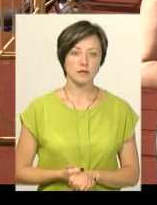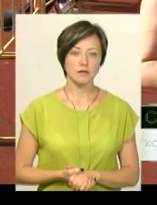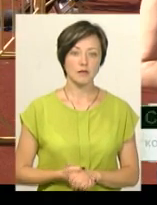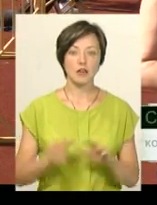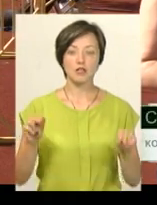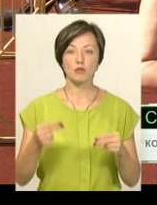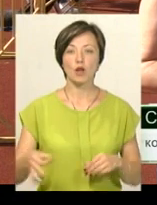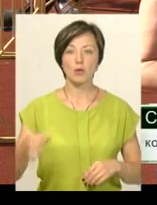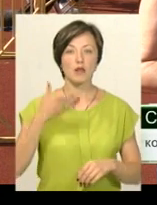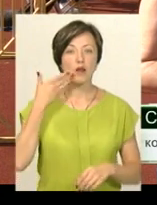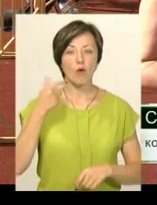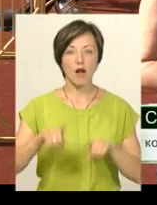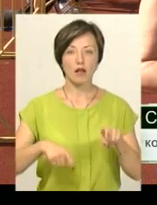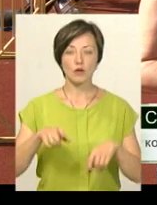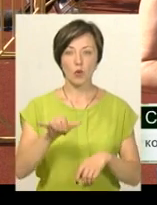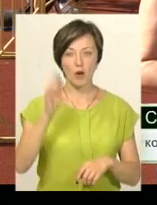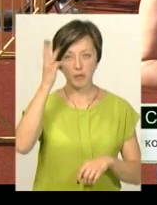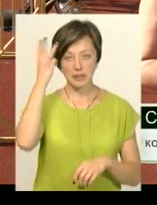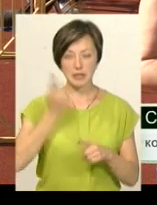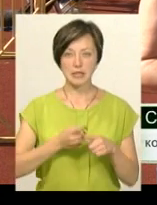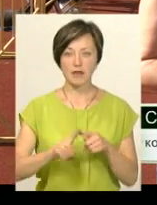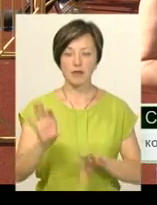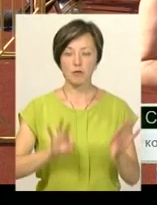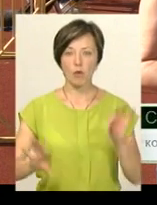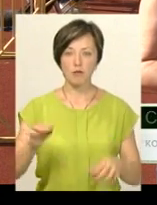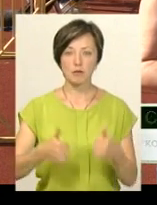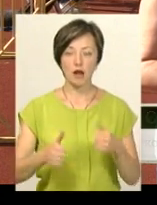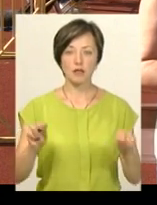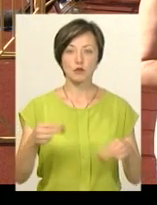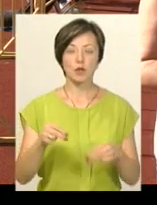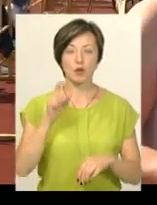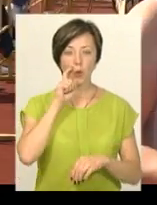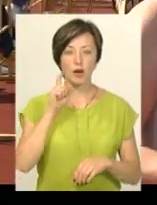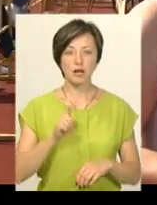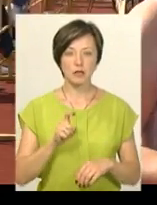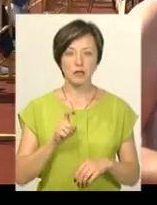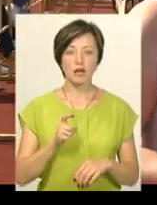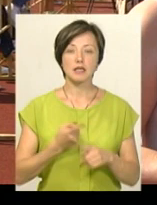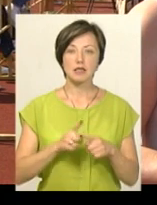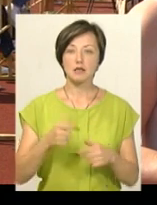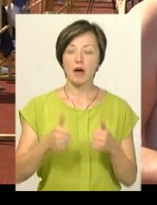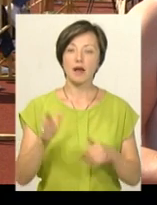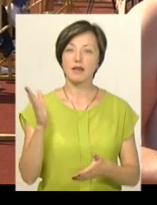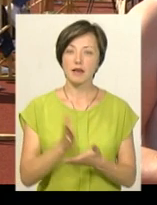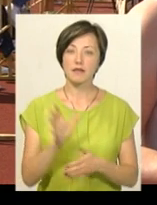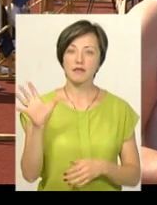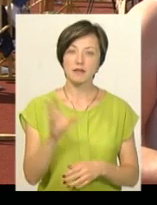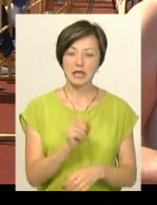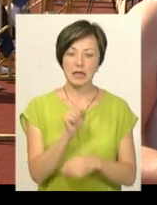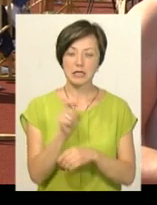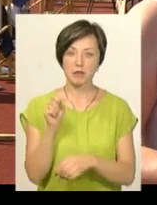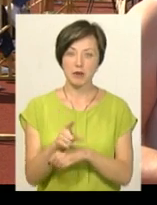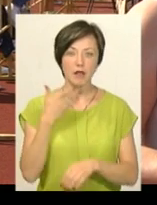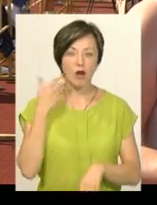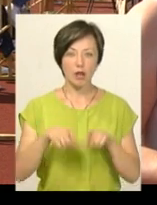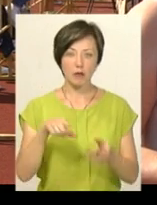Чемпіонат області з легкої атлетики у Хмельницькому – це відбіркові змагання на чемпіонат України. Тому на цих змаганнях є всі легкоатлетичні дисципліни,